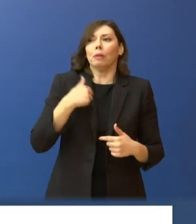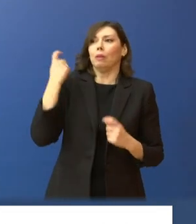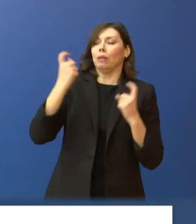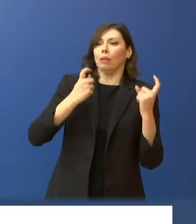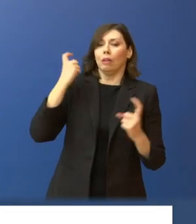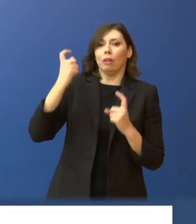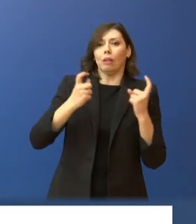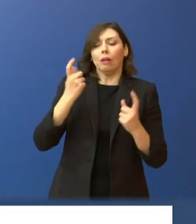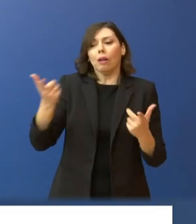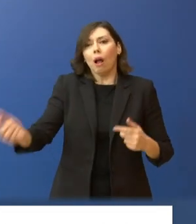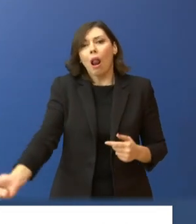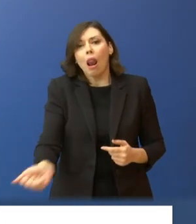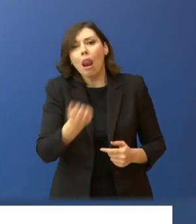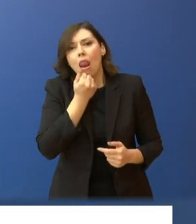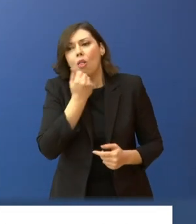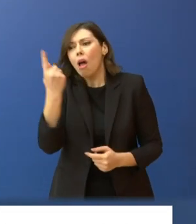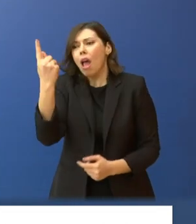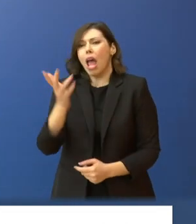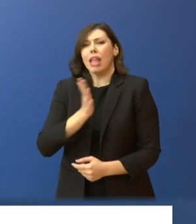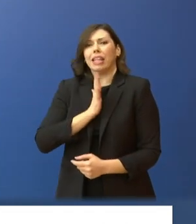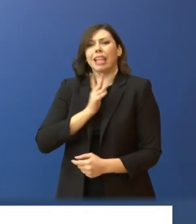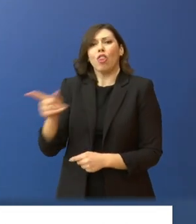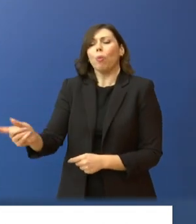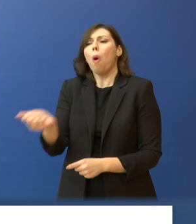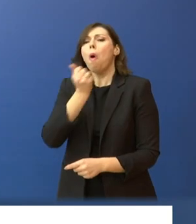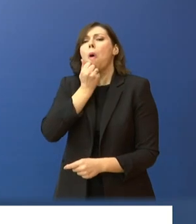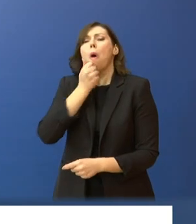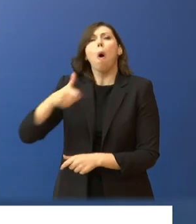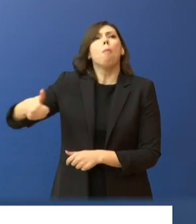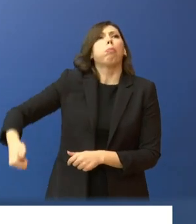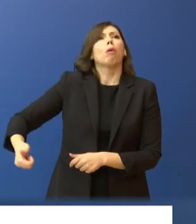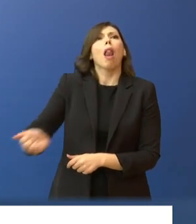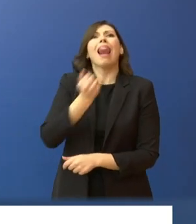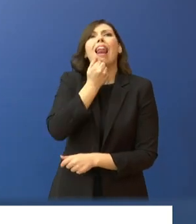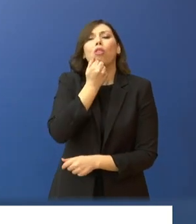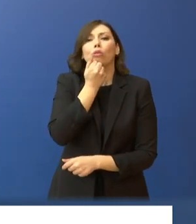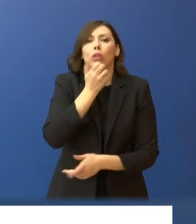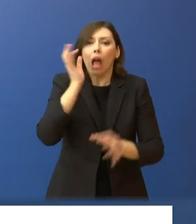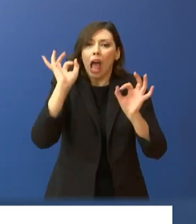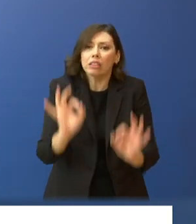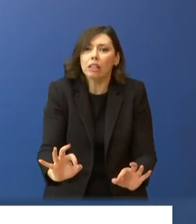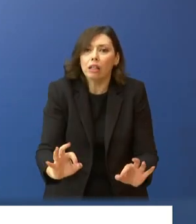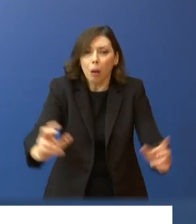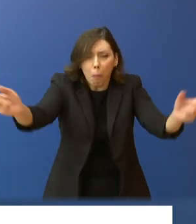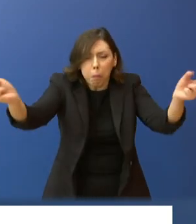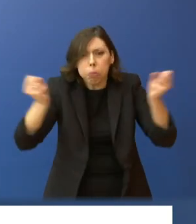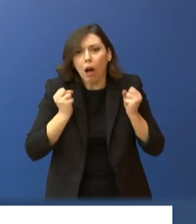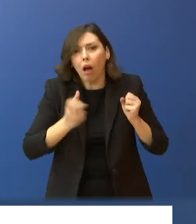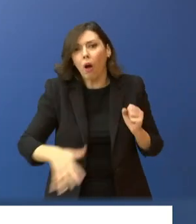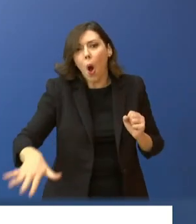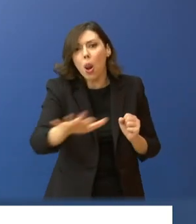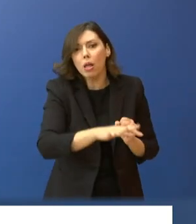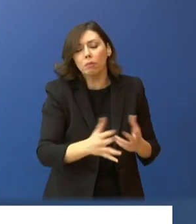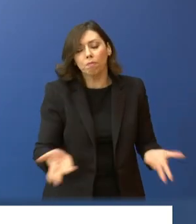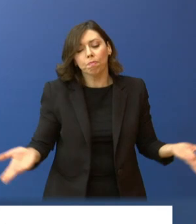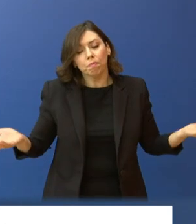όσο μεγάλο και τραγικό και αν είναι, ενός ανθρώπου αρκεί για να έρθει η απόλυτη καταστροφή. Με σαφήνεια